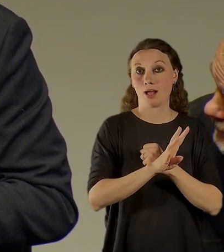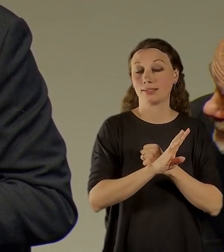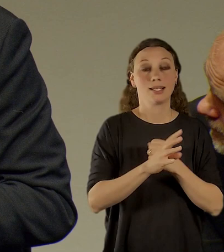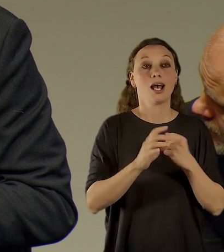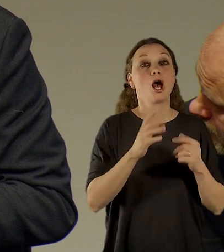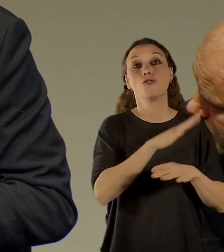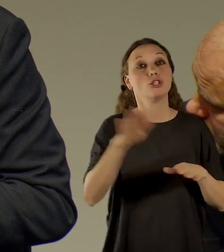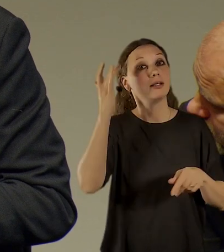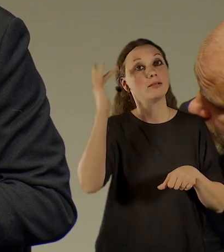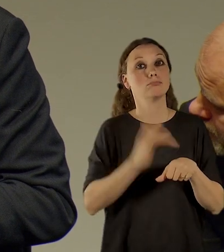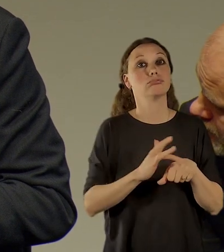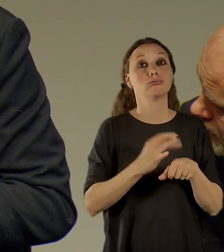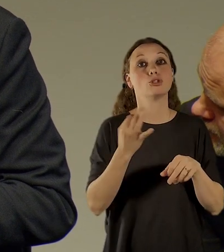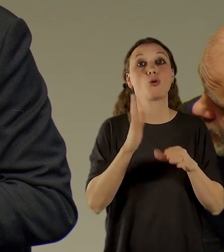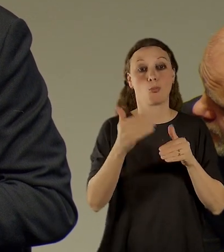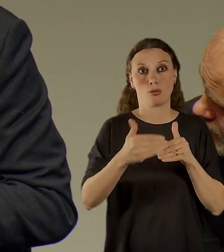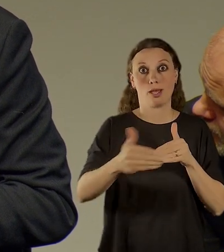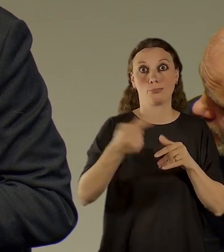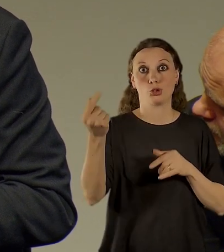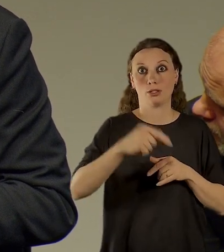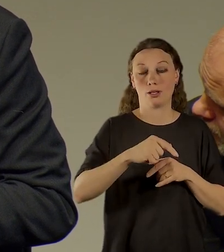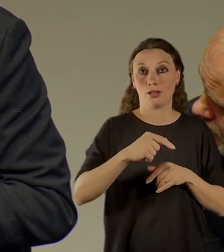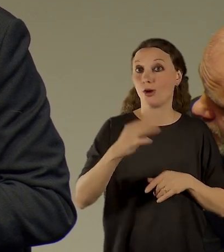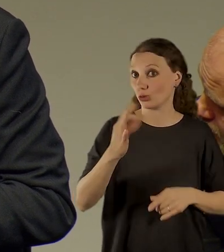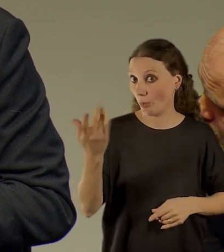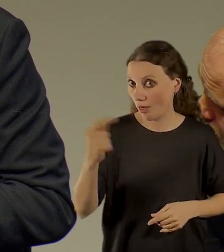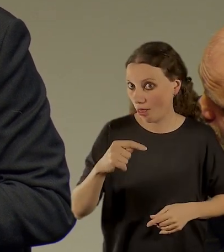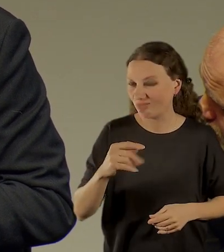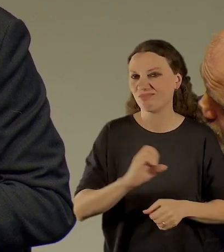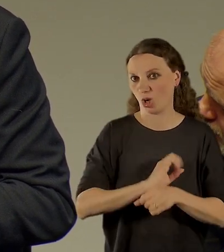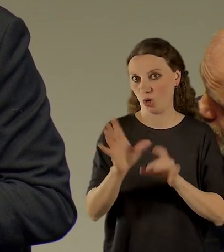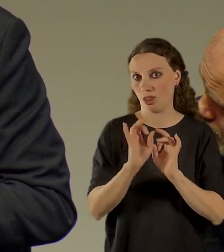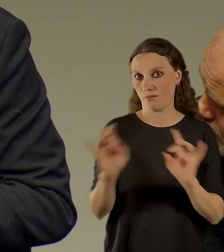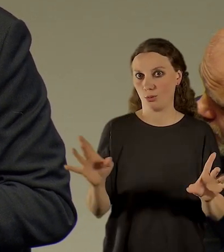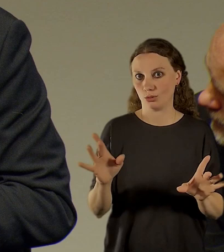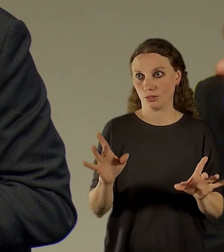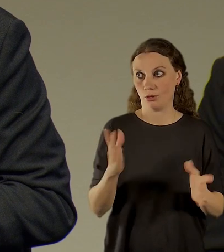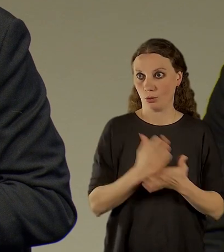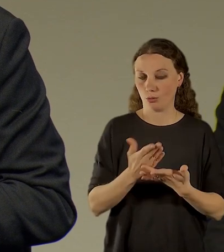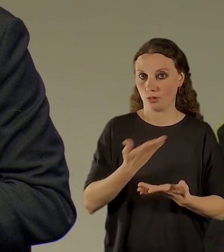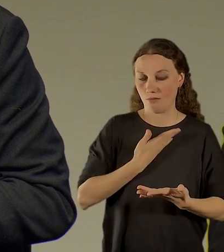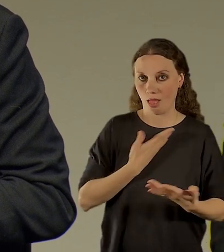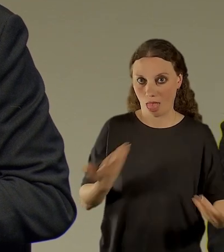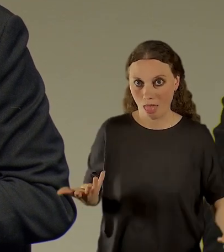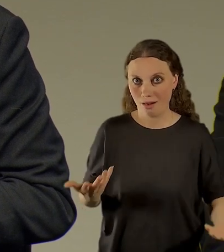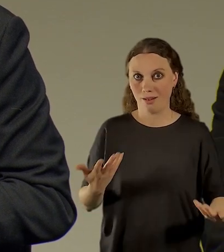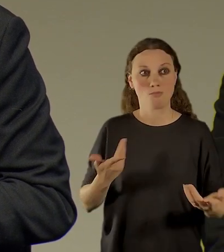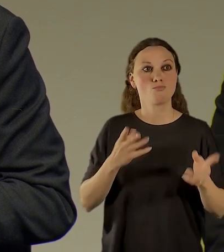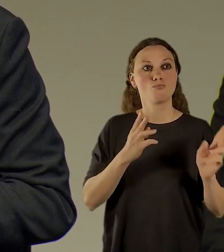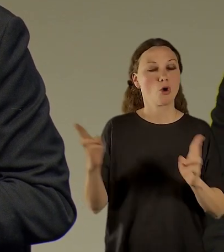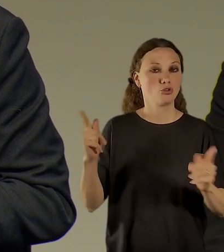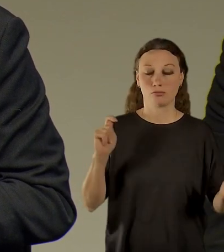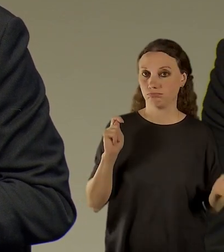prostě a to úplně změnilo, bych řekl, možnosti, které byly reálné, protože z